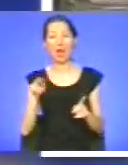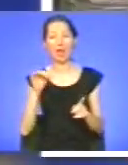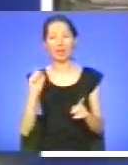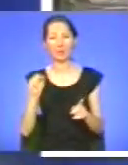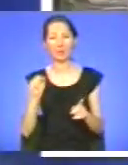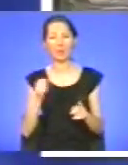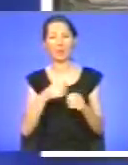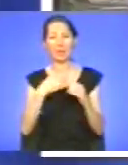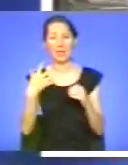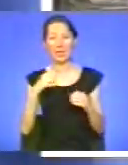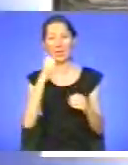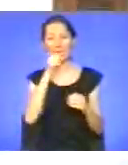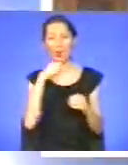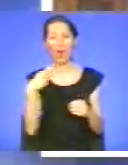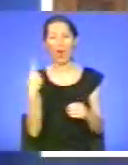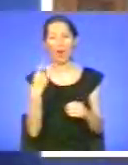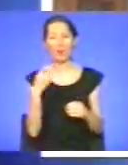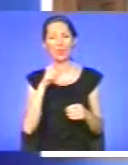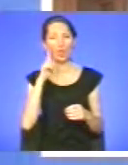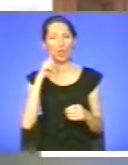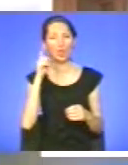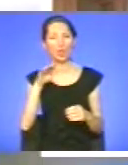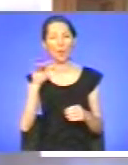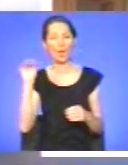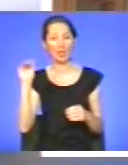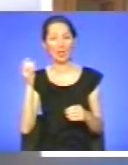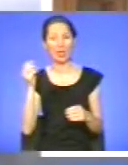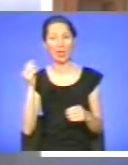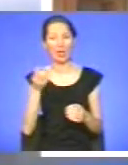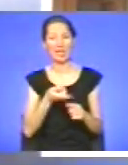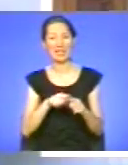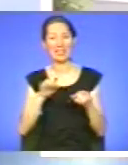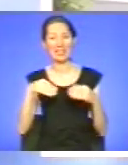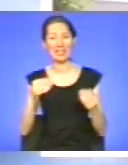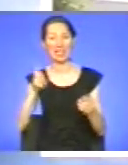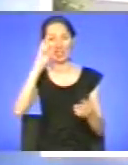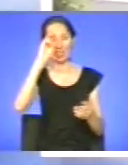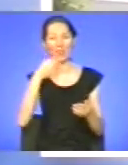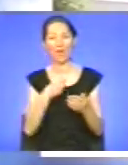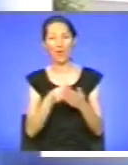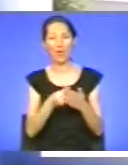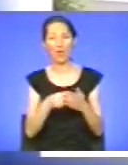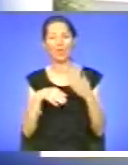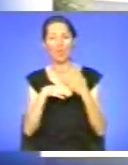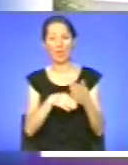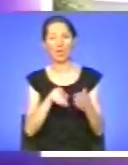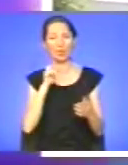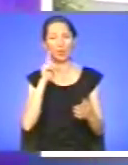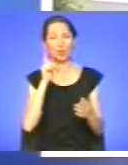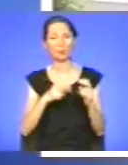За 15 років в області молодіжними кредитами, які надає Державний фонд сприяння молодіжному будівництву,